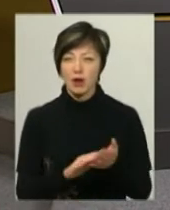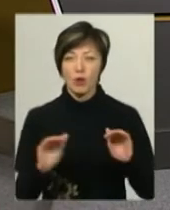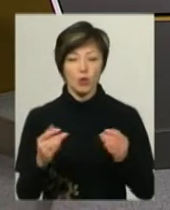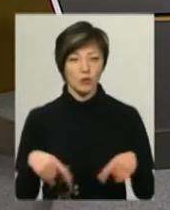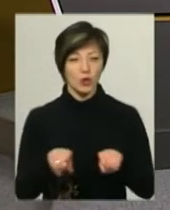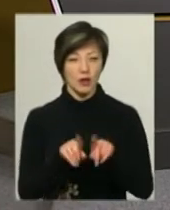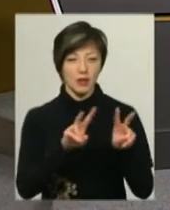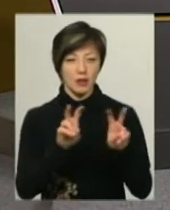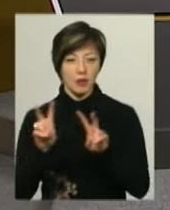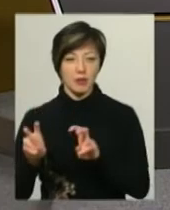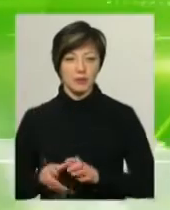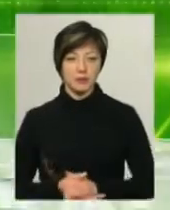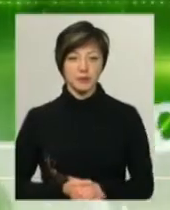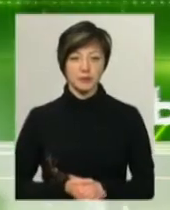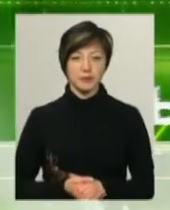коротко про такі теми.